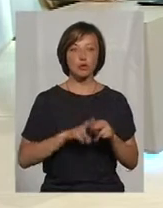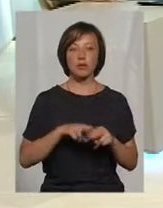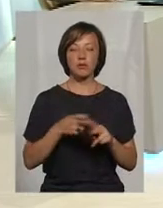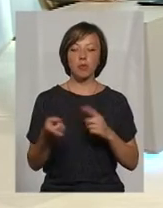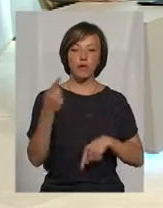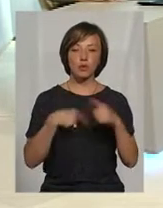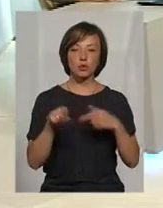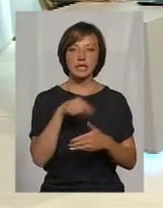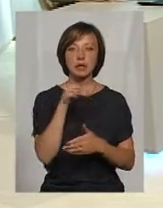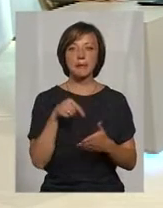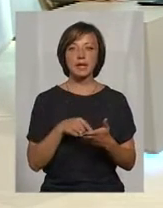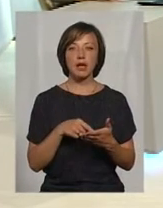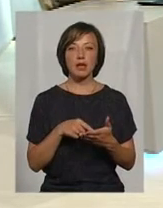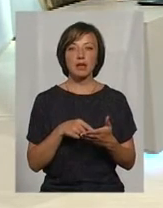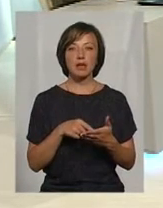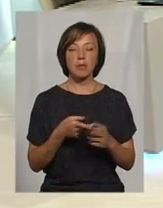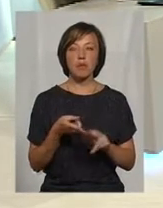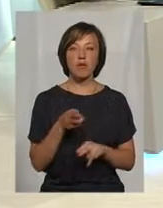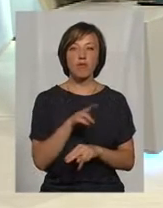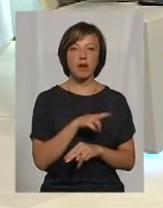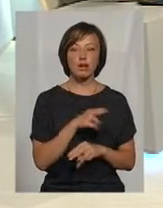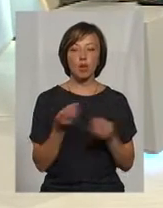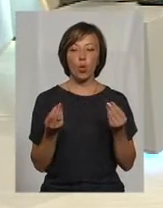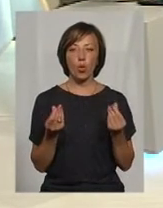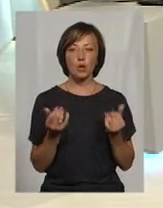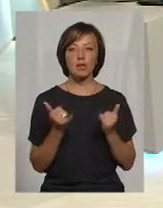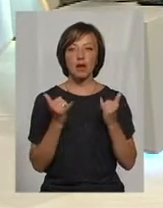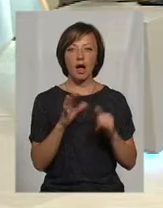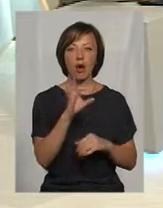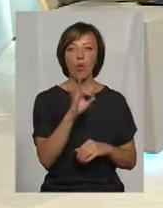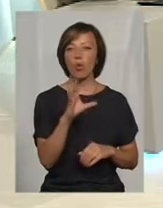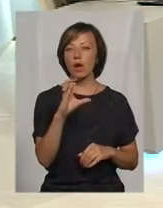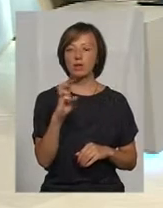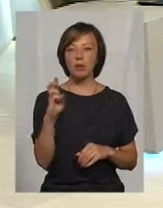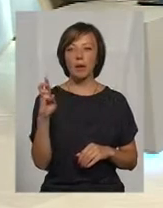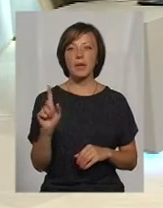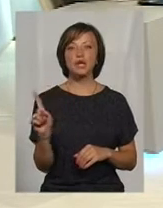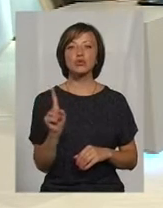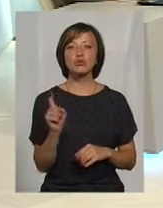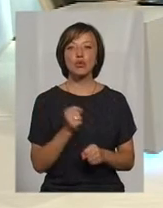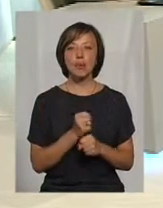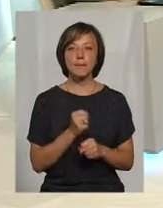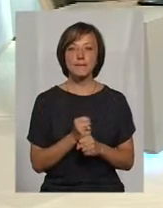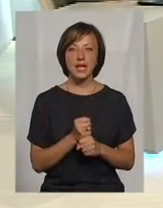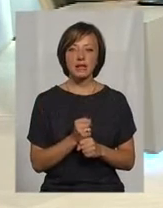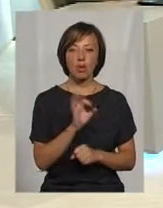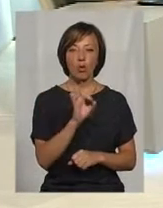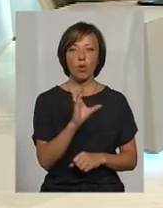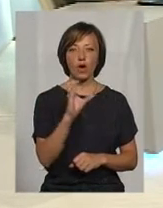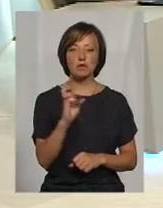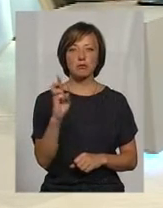питань повернення коштів для ОСББ, що робити об'єднанням